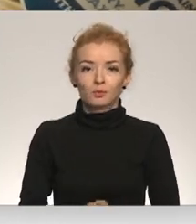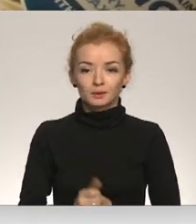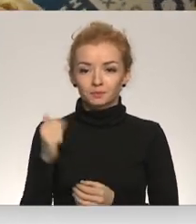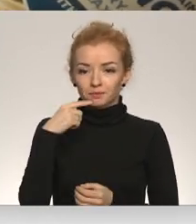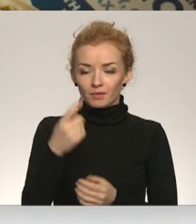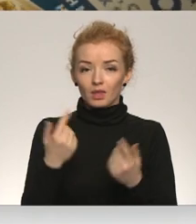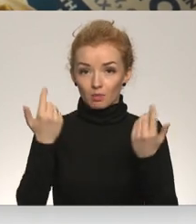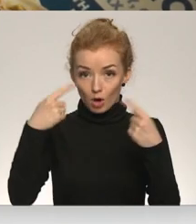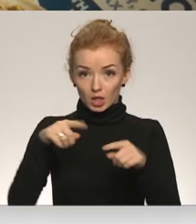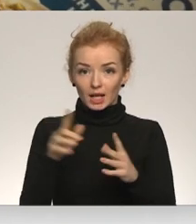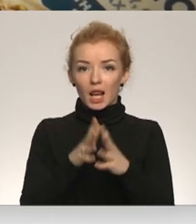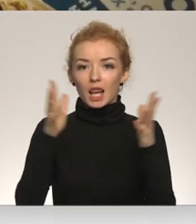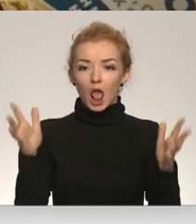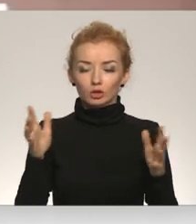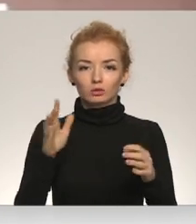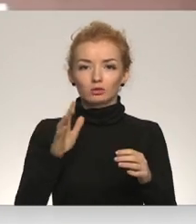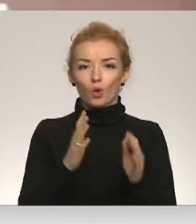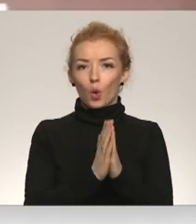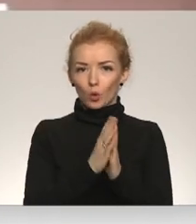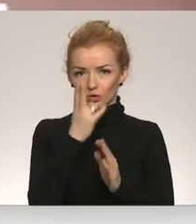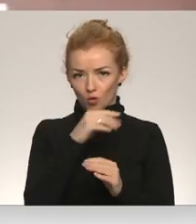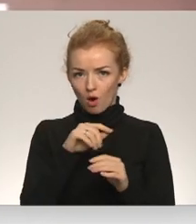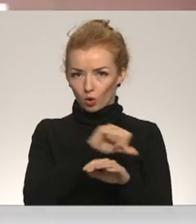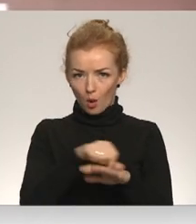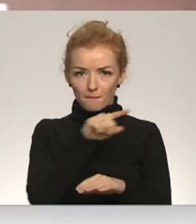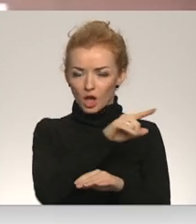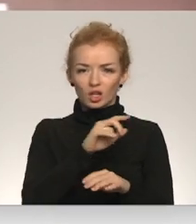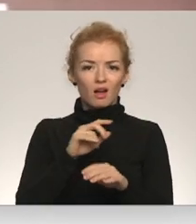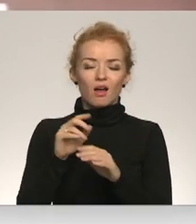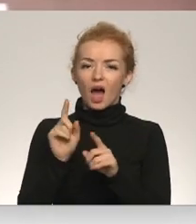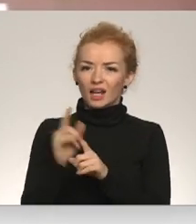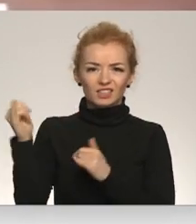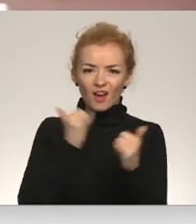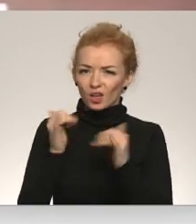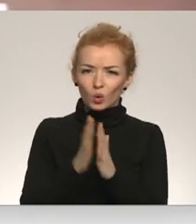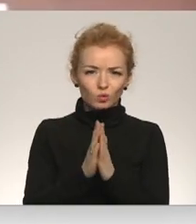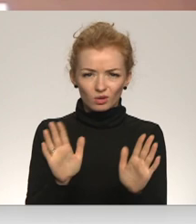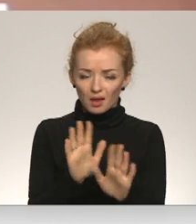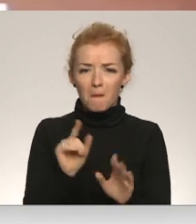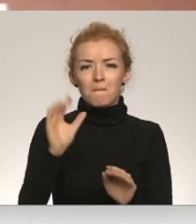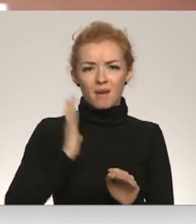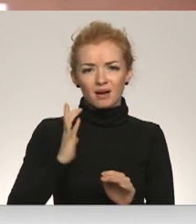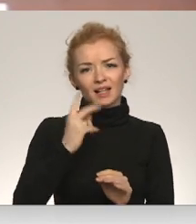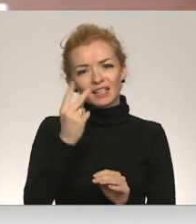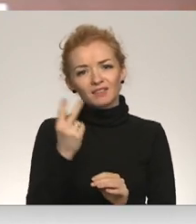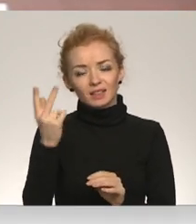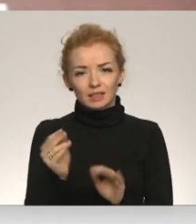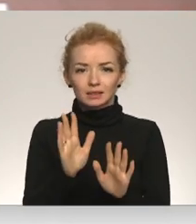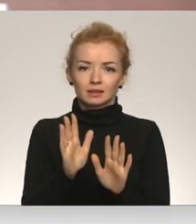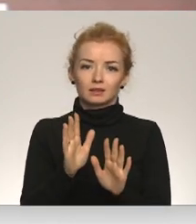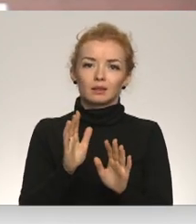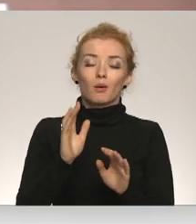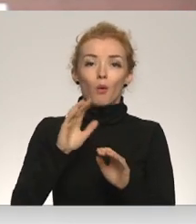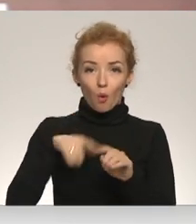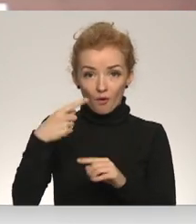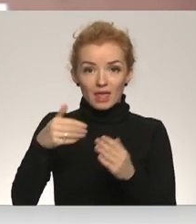liels lūgums tā kā mazliet nogaidīt, varbūt nezvanīt, nejautāt, bet pāris dienas nogaidīt. Pieņem divas, trīs,